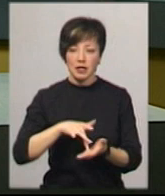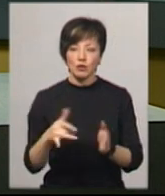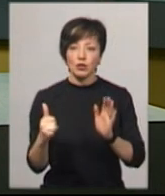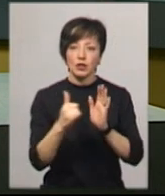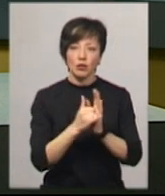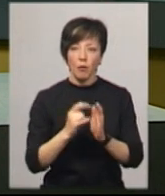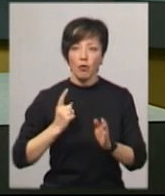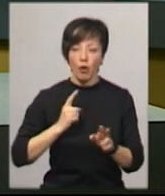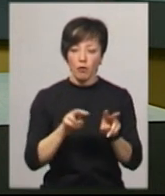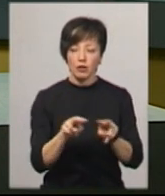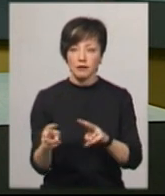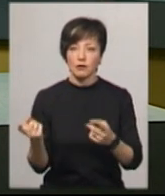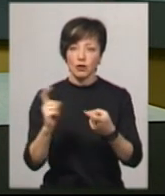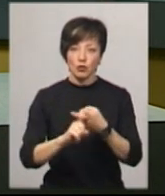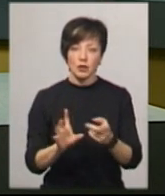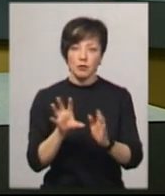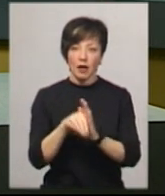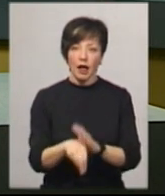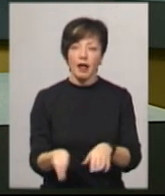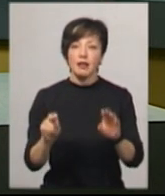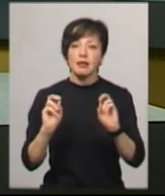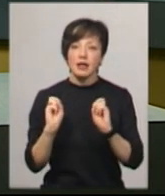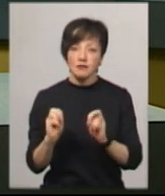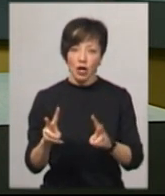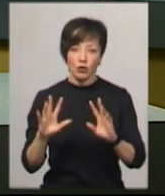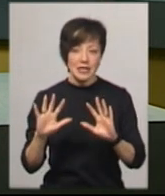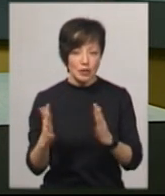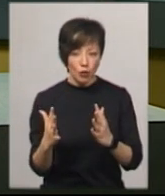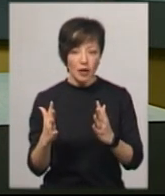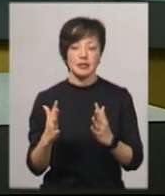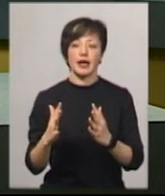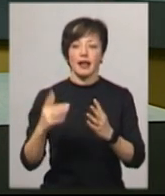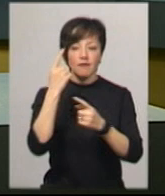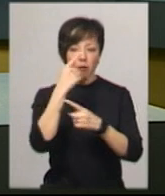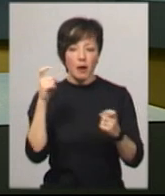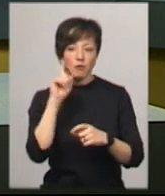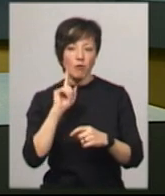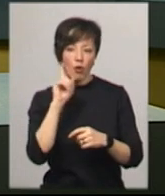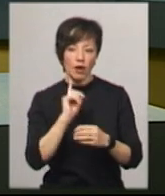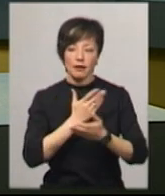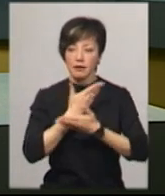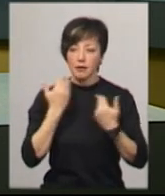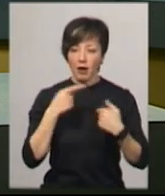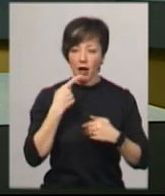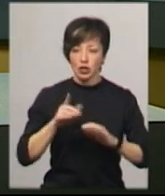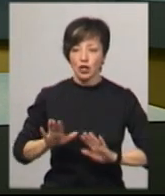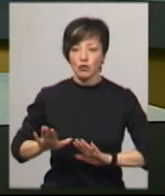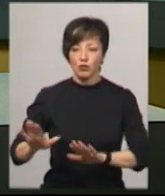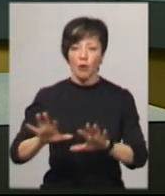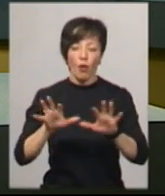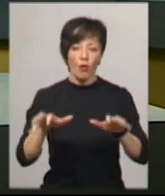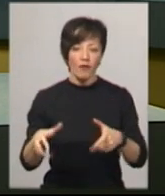встановлювати блокпости у зв'язку із запровадженням надзвичайної ситуації, інформації поки немає. Каже заступниця голови Хмельницької